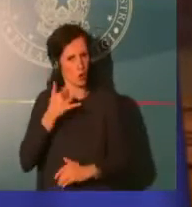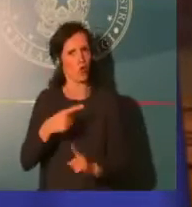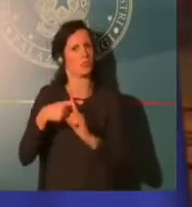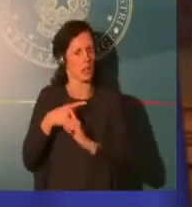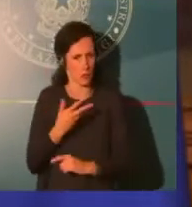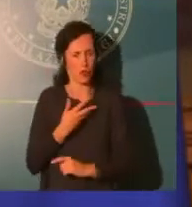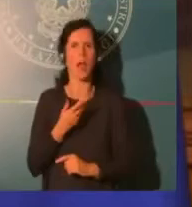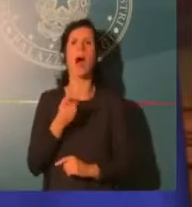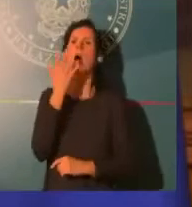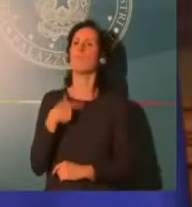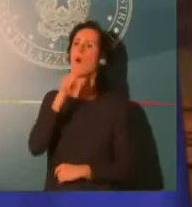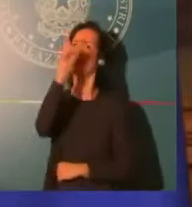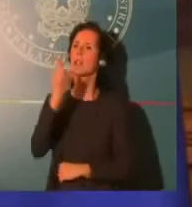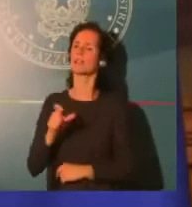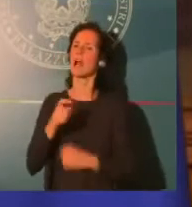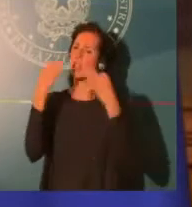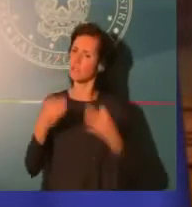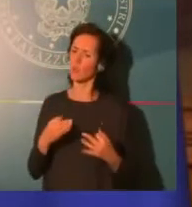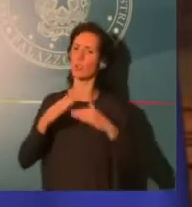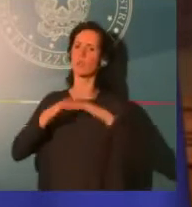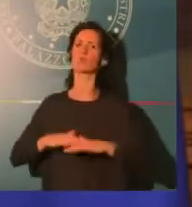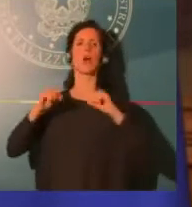'economia deve correre,